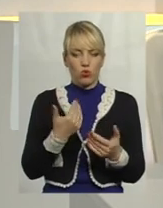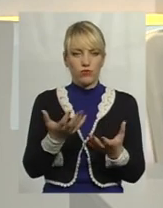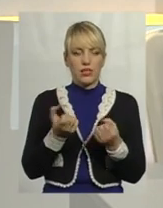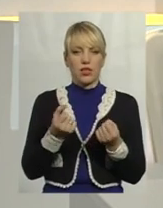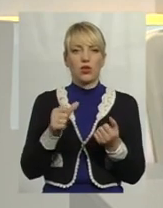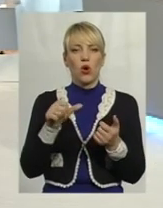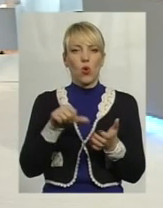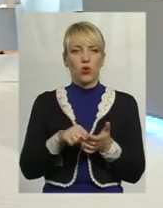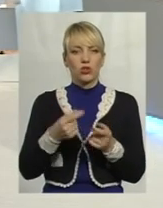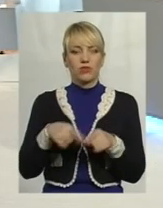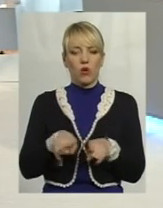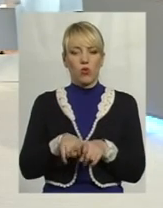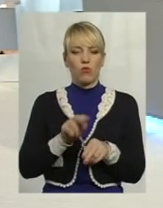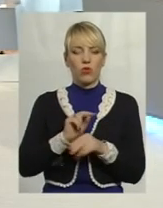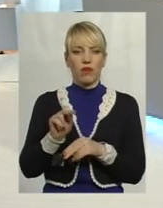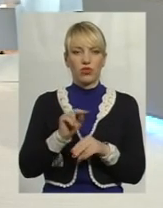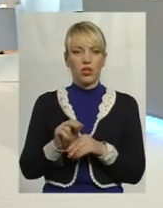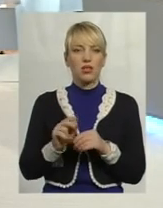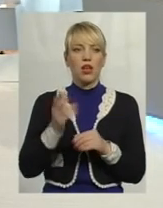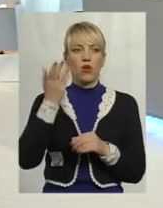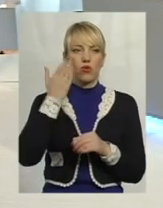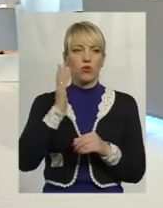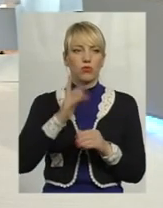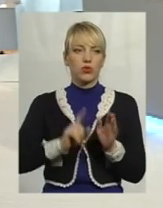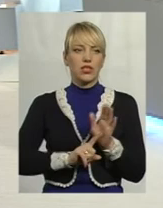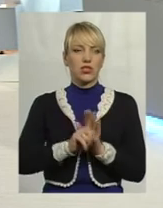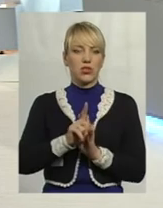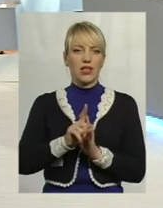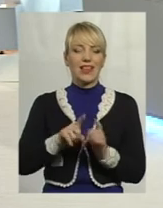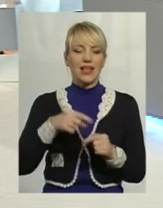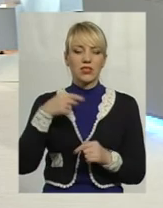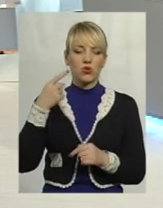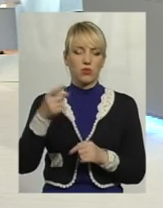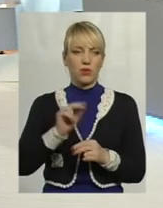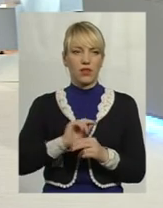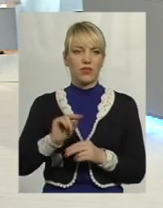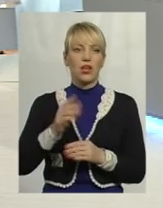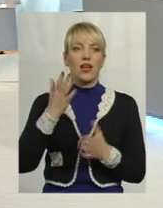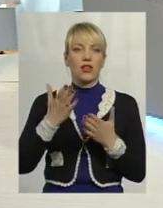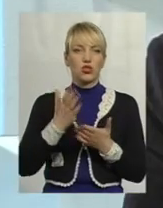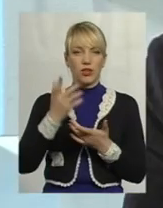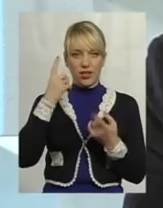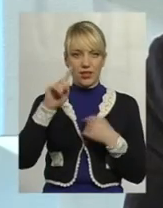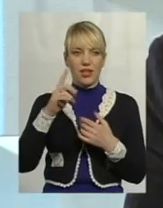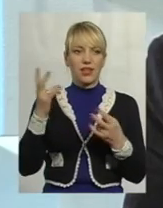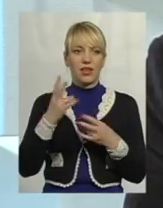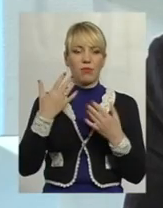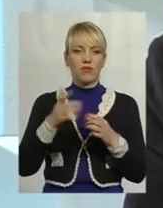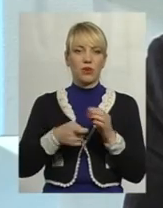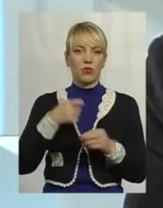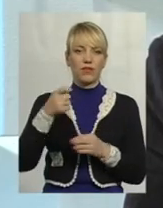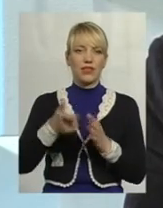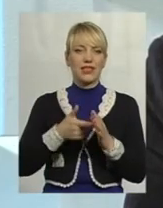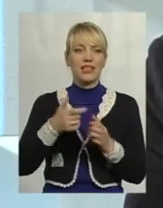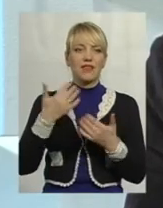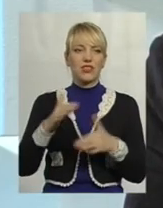навчанні, коли має стартувати наступна хвиля навчання? Якщо є ідея, то варто вже подавати заявку на участь